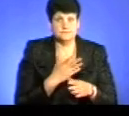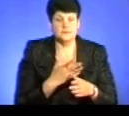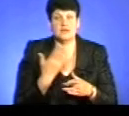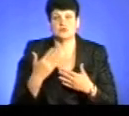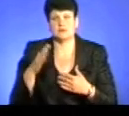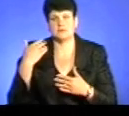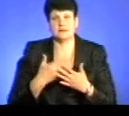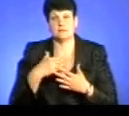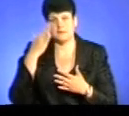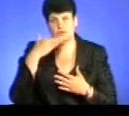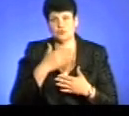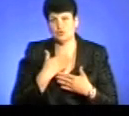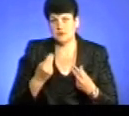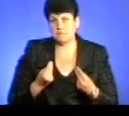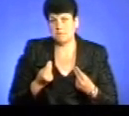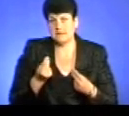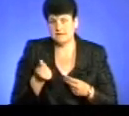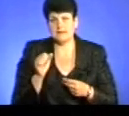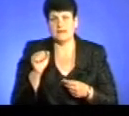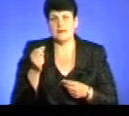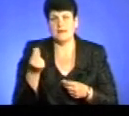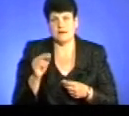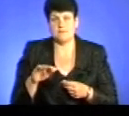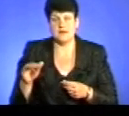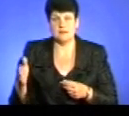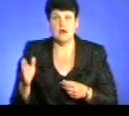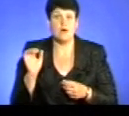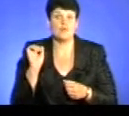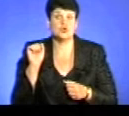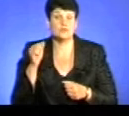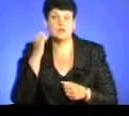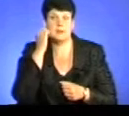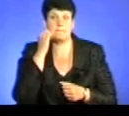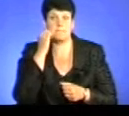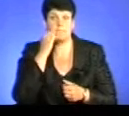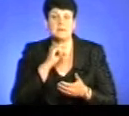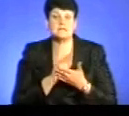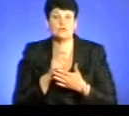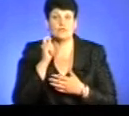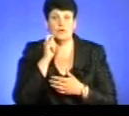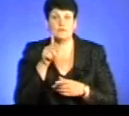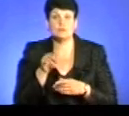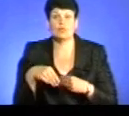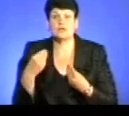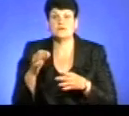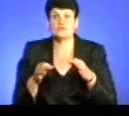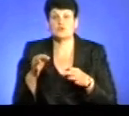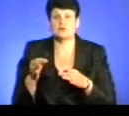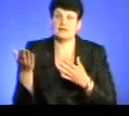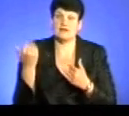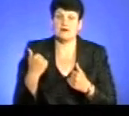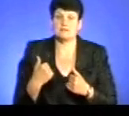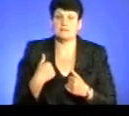ухиляється від сплати аліментів на дитину, потім він, можливо, буде в пенсійного віку не зможе платити, він подасть в суд і скаже,